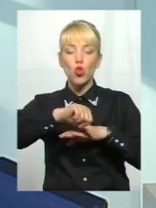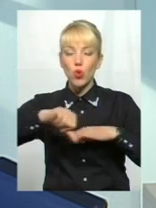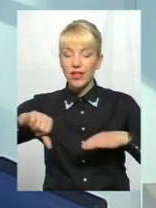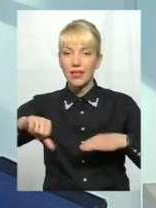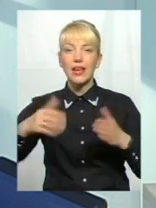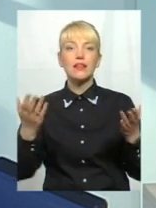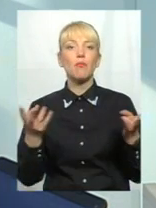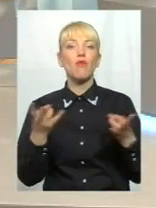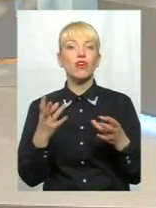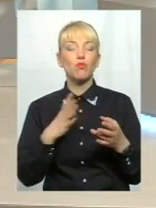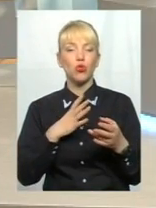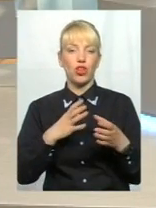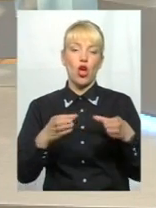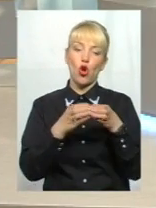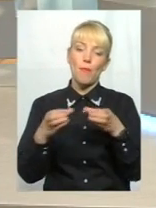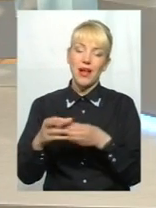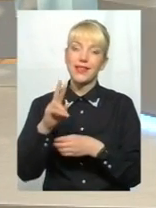громади, як їх робити.